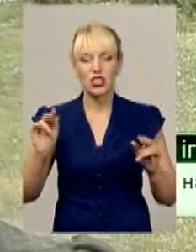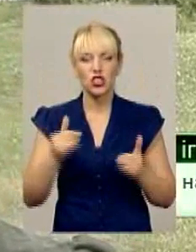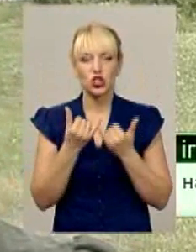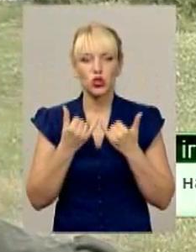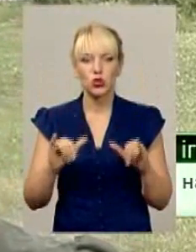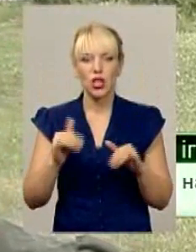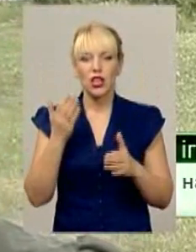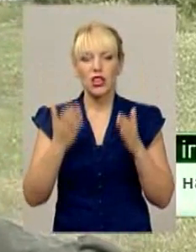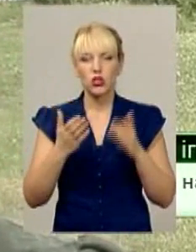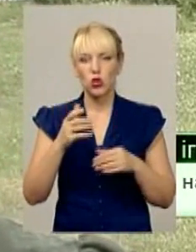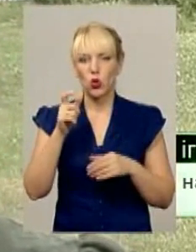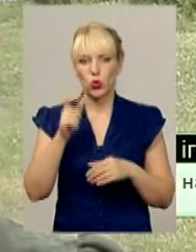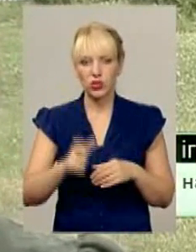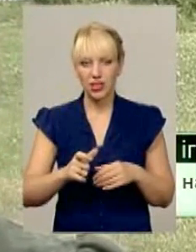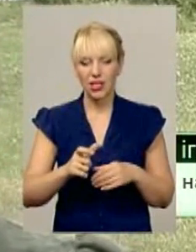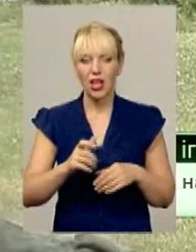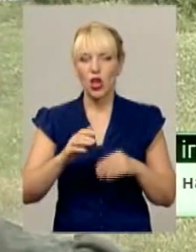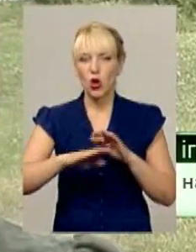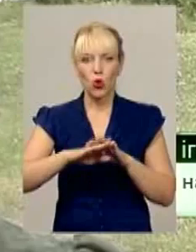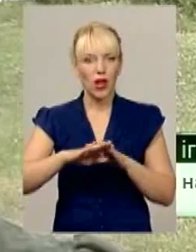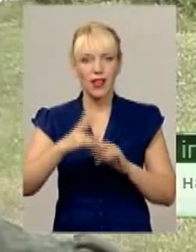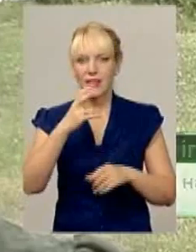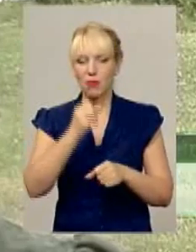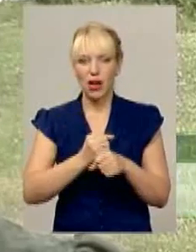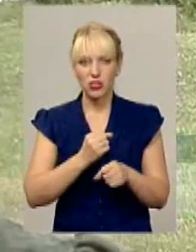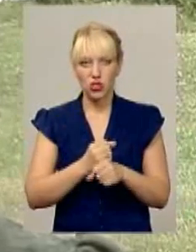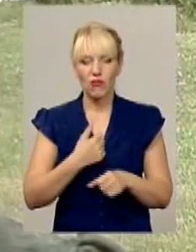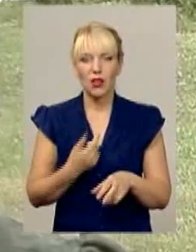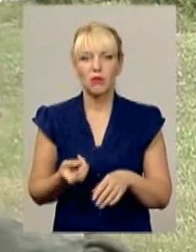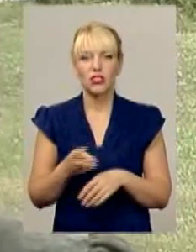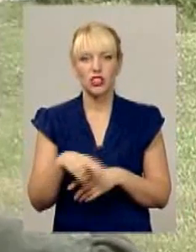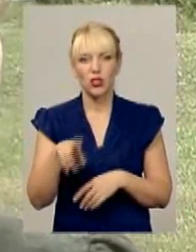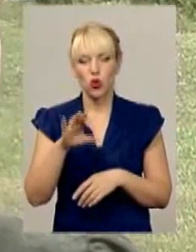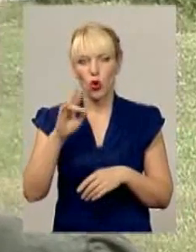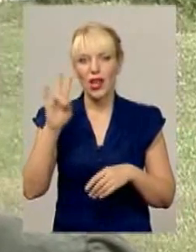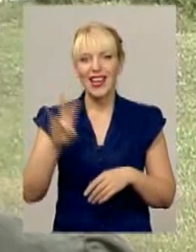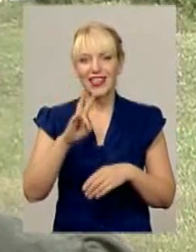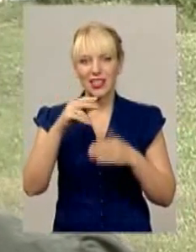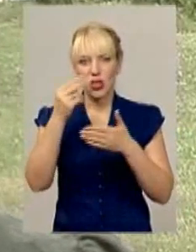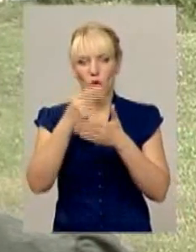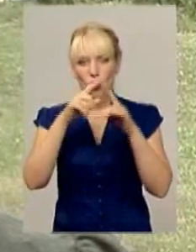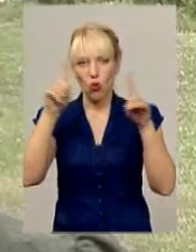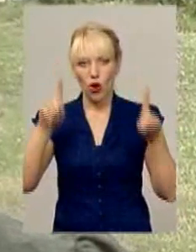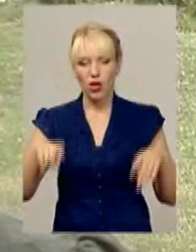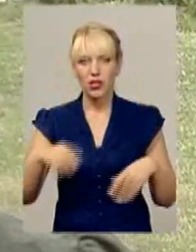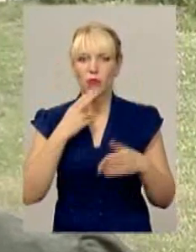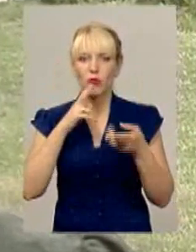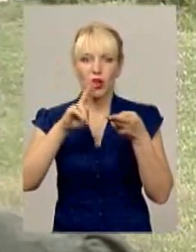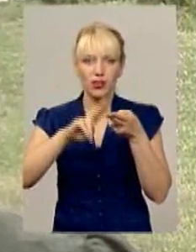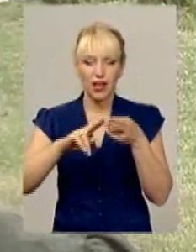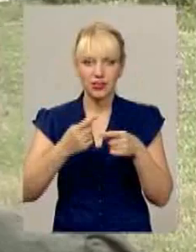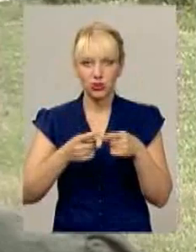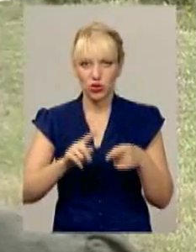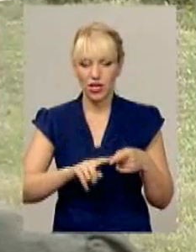рука не робила, не робила. І людина прийшла до ікони, до ікони Божої Матери, і людина, як приклалася, до неї отримала